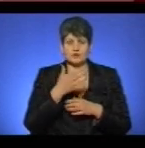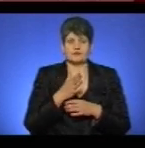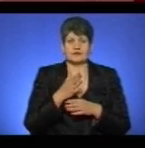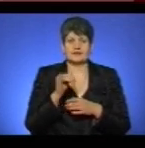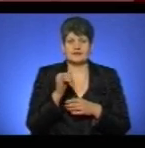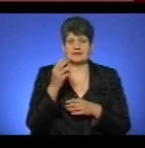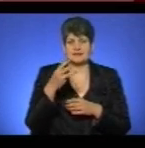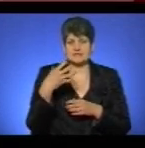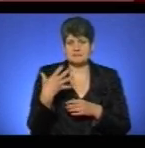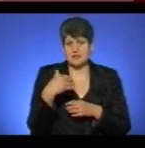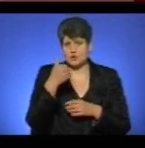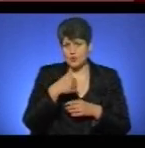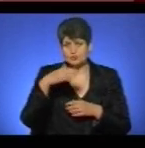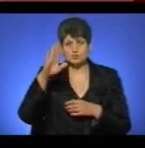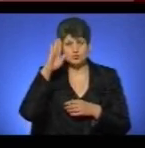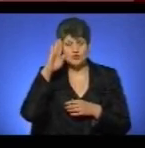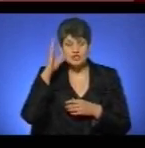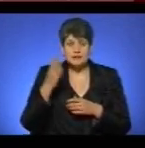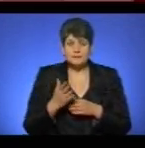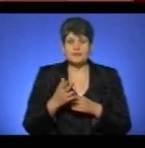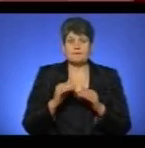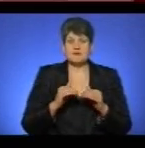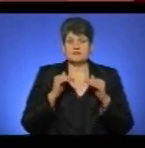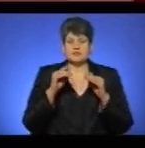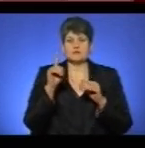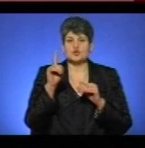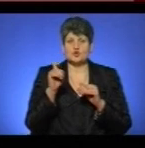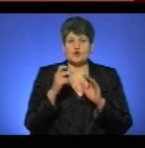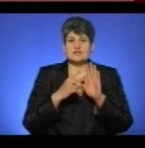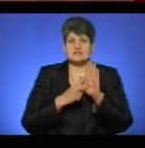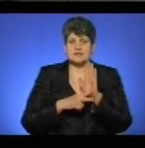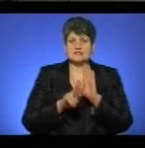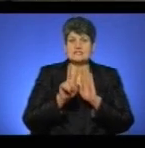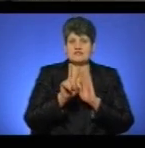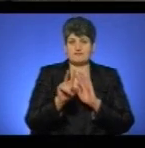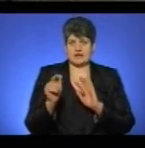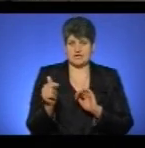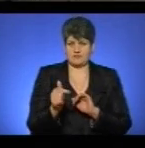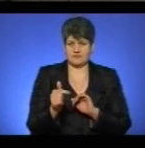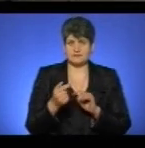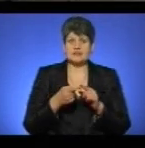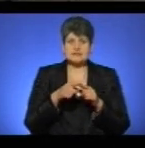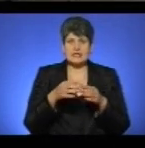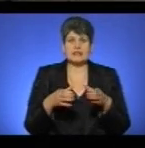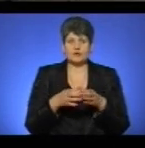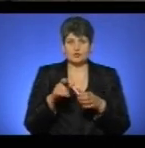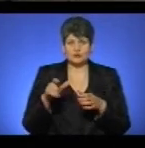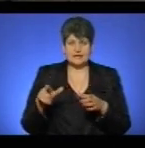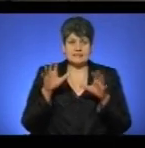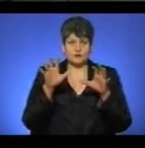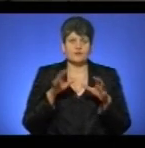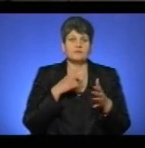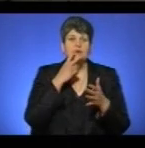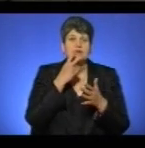років чоловіки. Підвищення становитиме 172 гривні. Для цієї категорії громадян законодавством